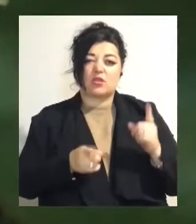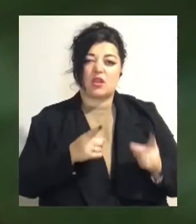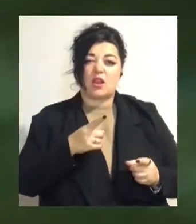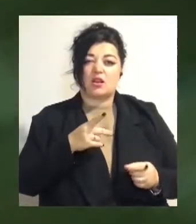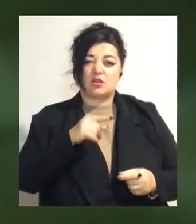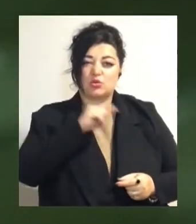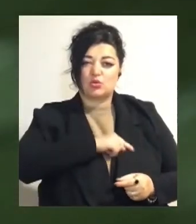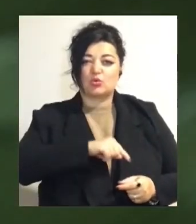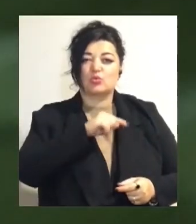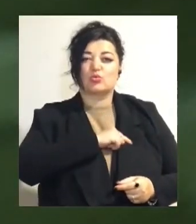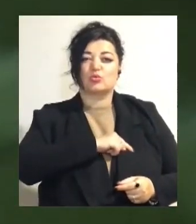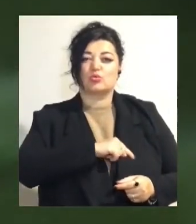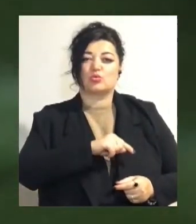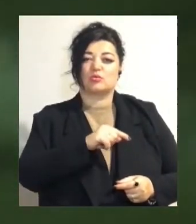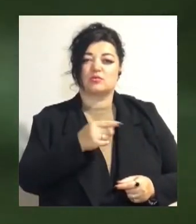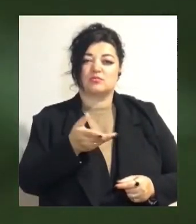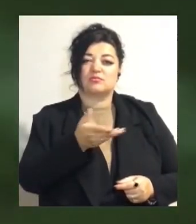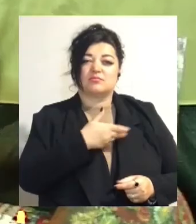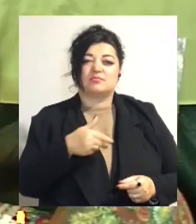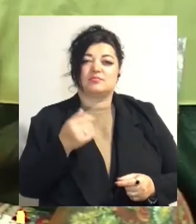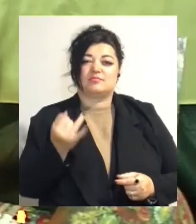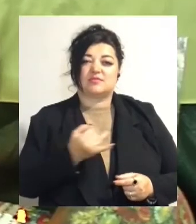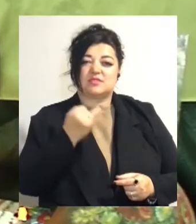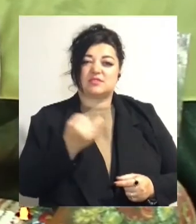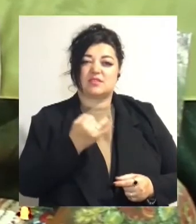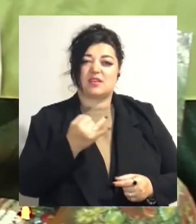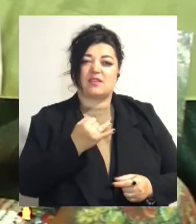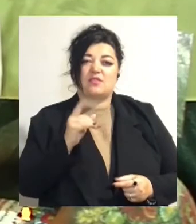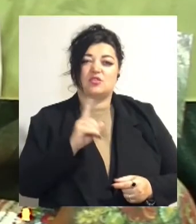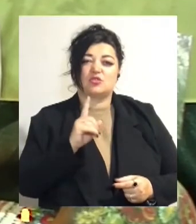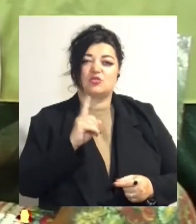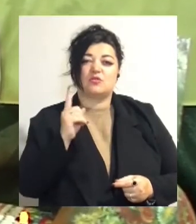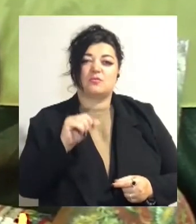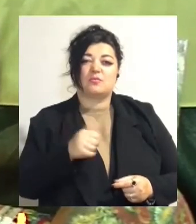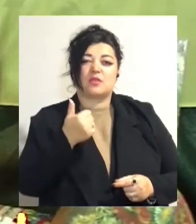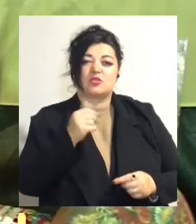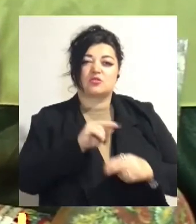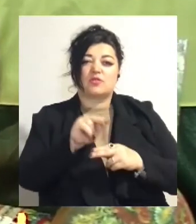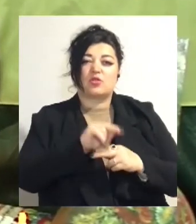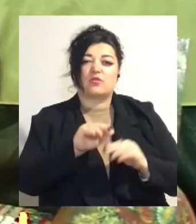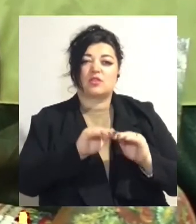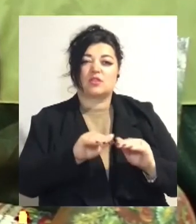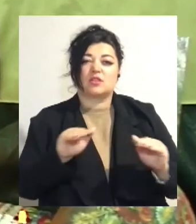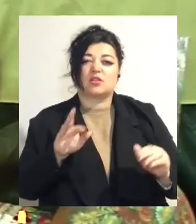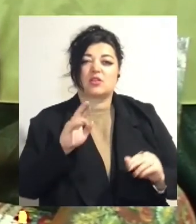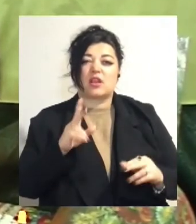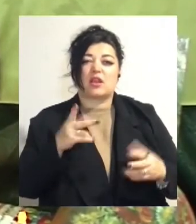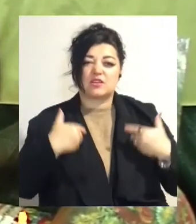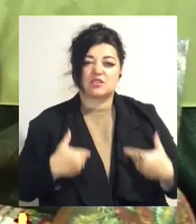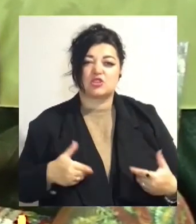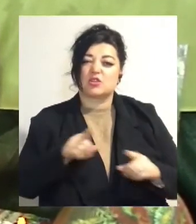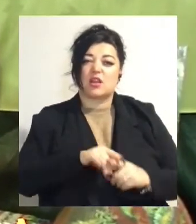ними. Бойовий гопак цікавий тим, що, перше, виховує дитину як фізично, так і духовно.